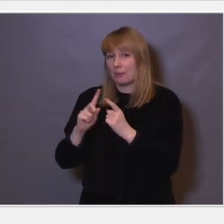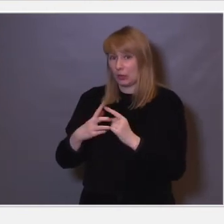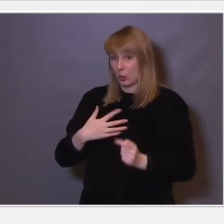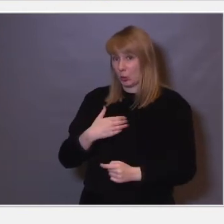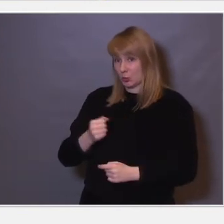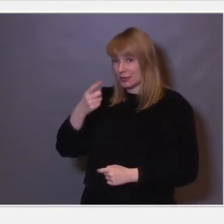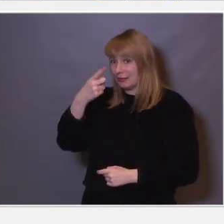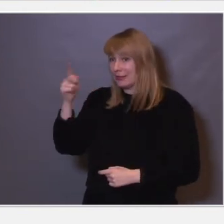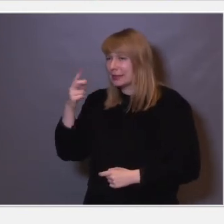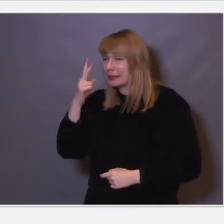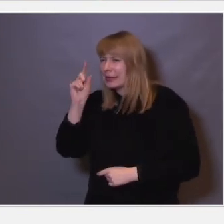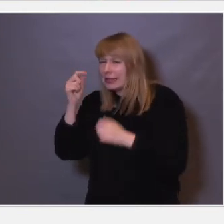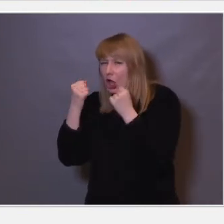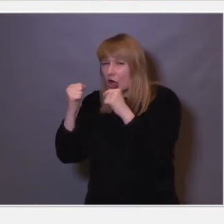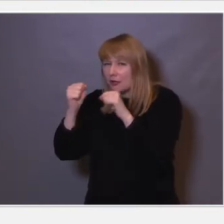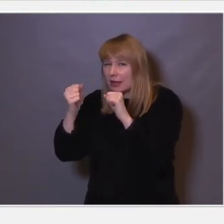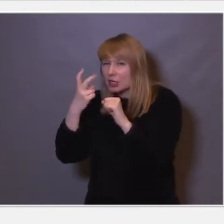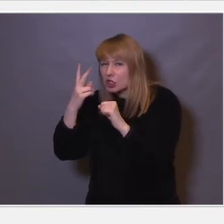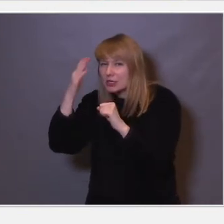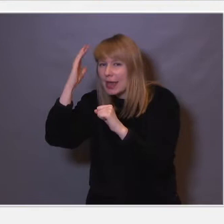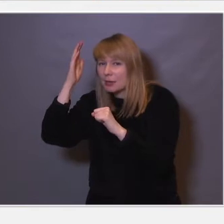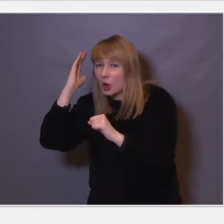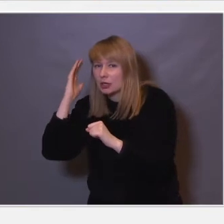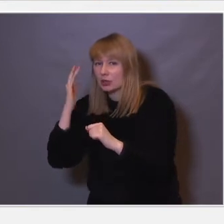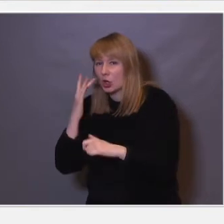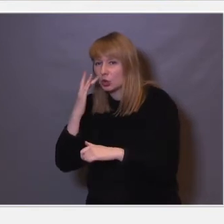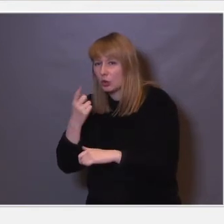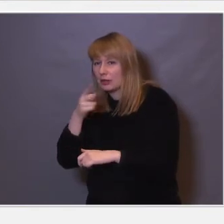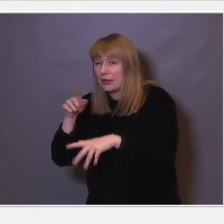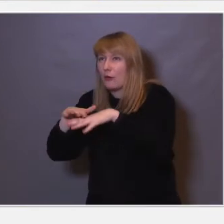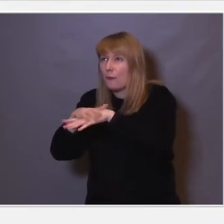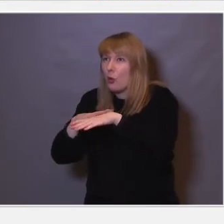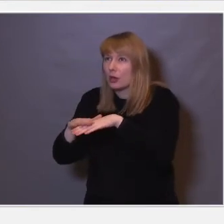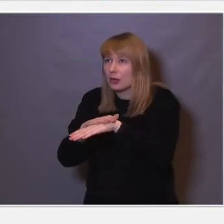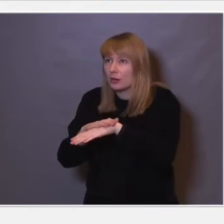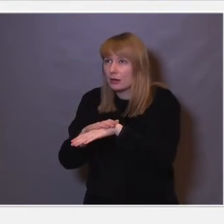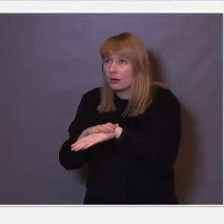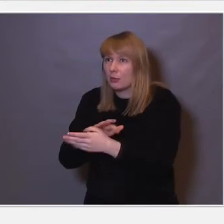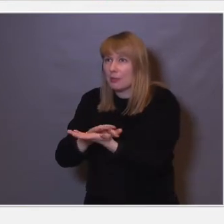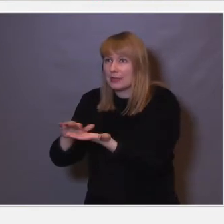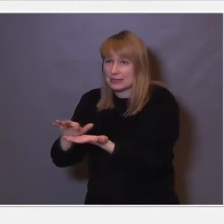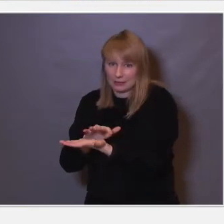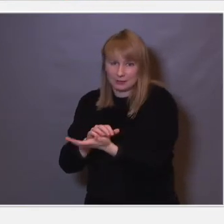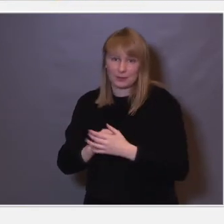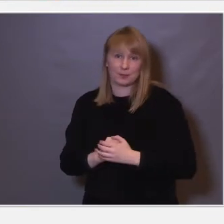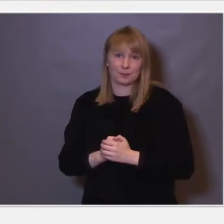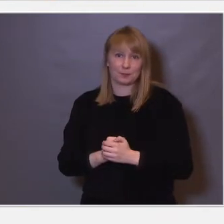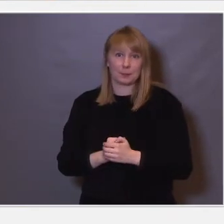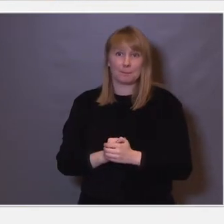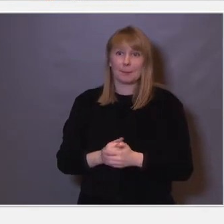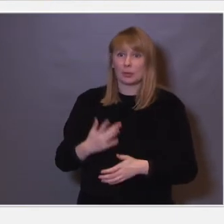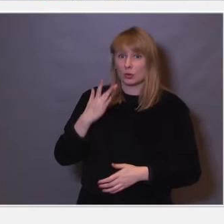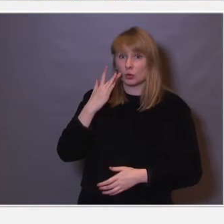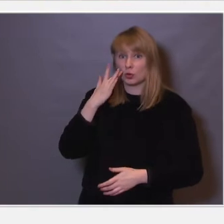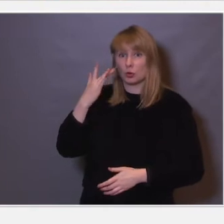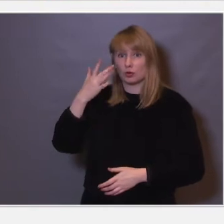dem en liten aktivering i synskjernebarken, når de da føler på denne type blindeskrift. Det er også vist at når du da